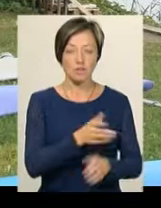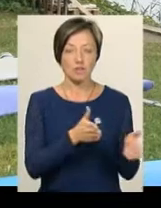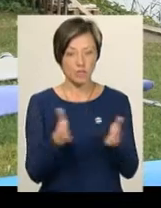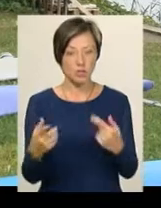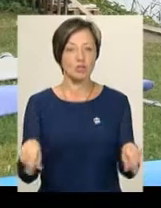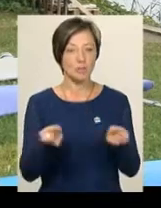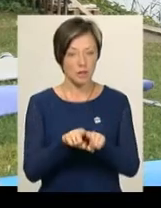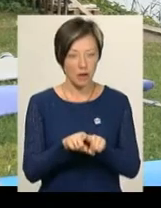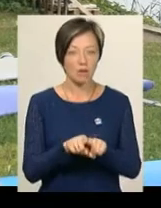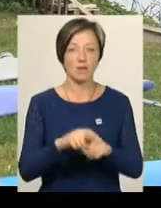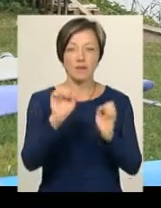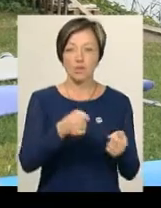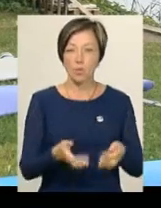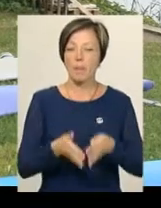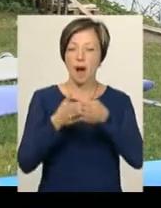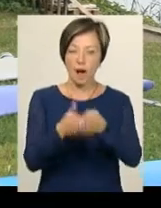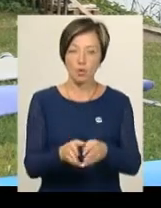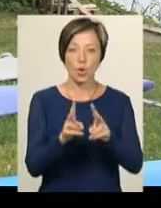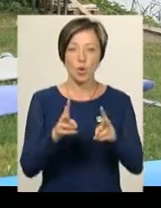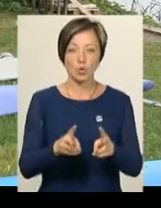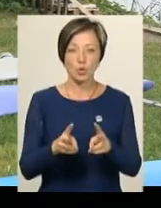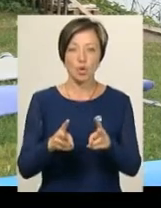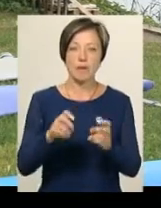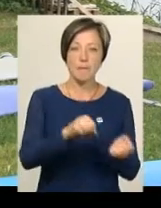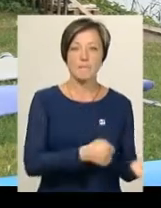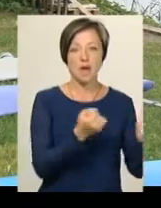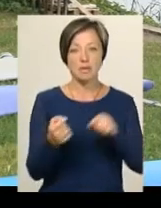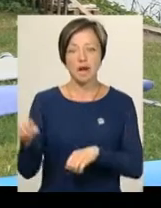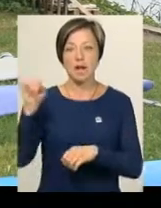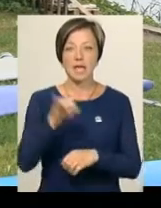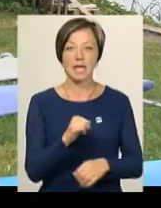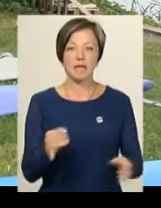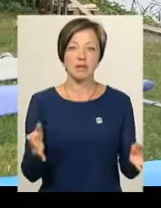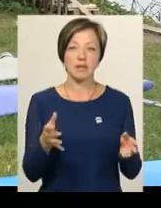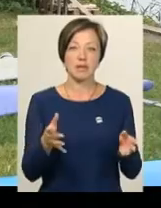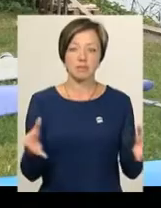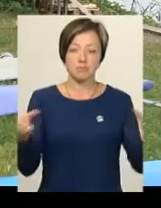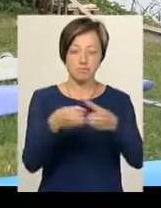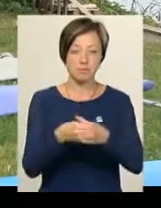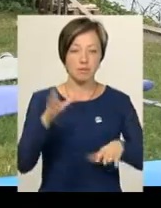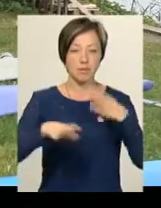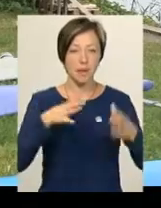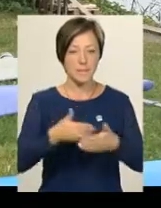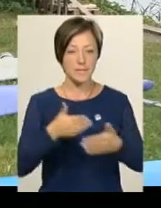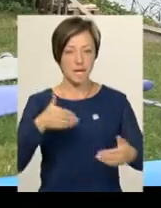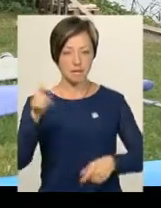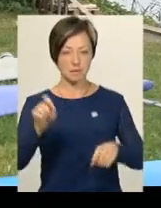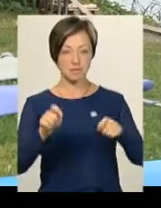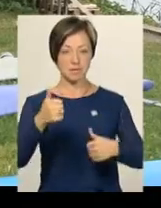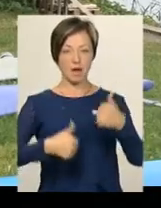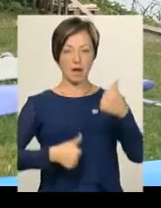також вислуємо на каної, хто на байдарки, а вже скатуємося перед змаганнями